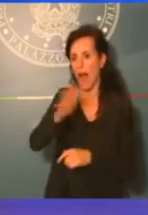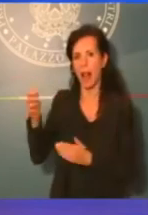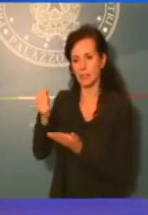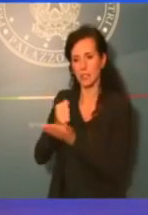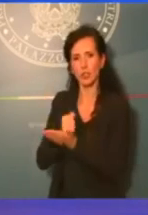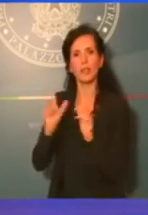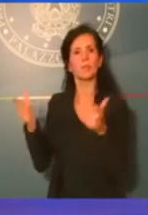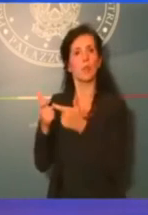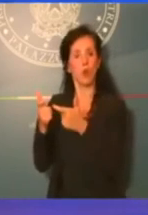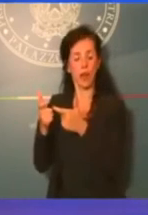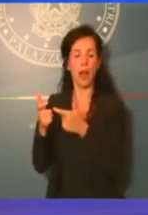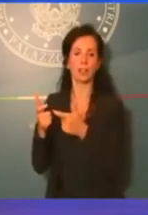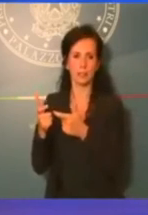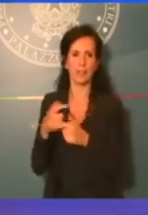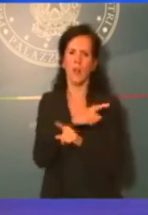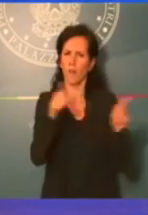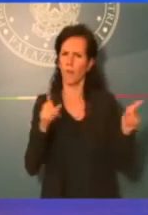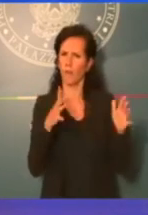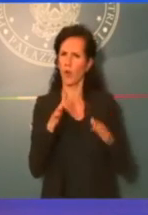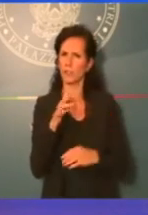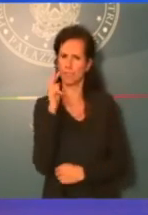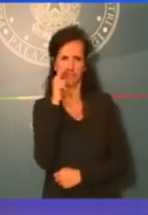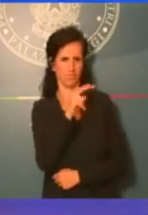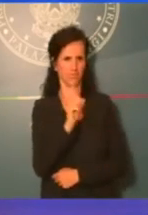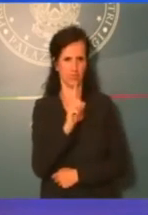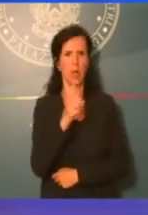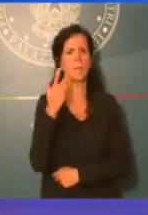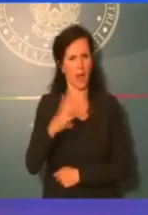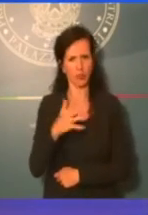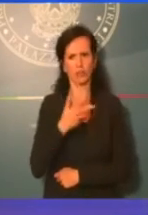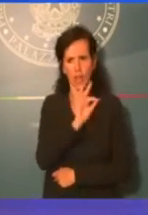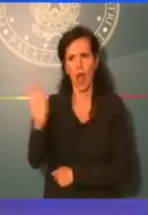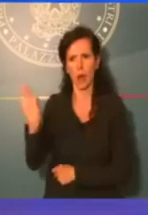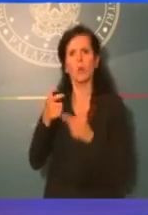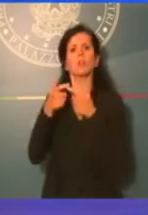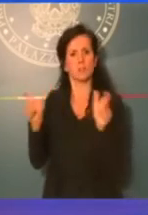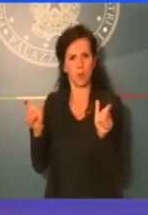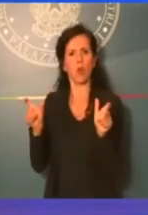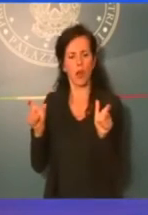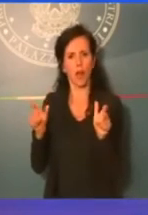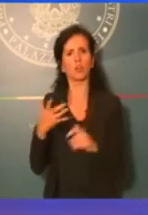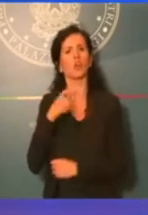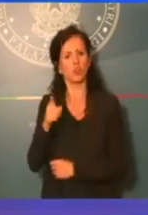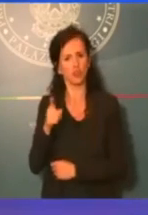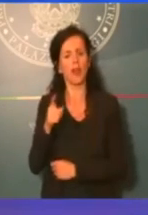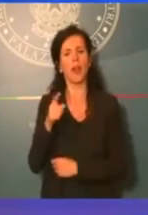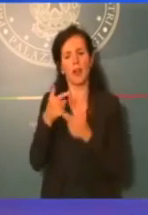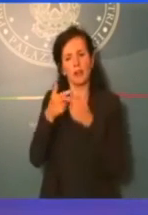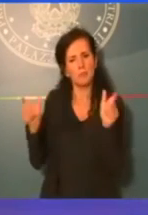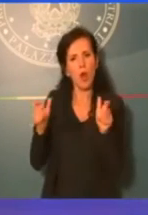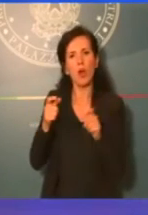forse non ve ne siete accorti. All'Italia è stata sbloccata e troverete anche una norma all'Italia in questo decreto per quanto riguarda l'aspetto finanziario. Abbiamo